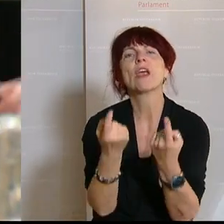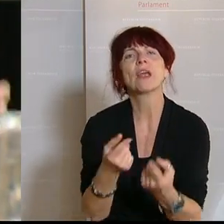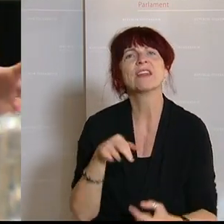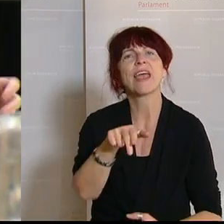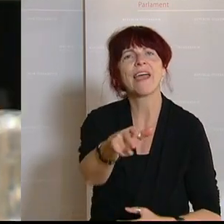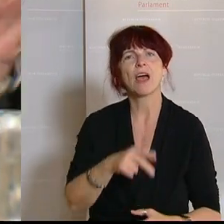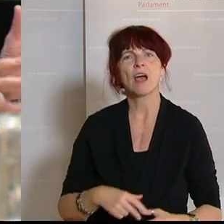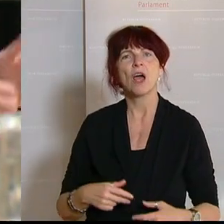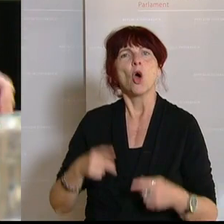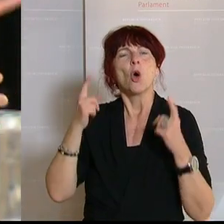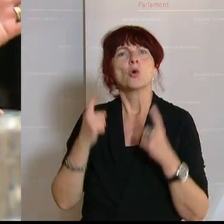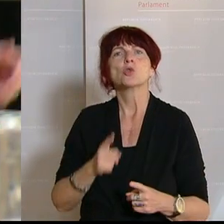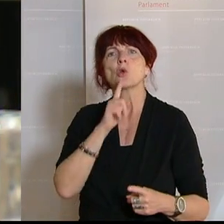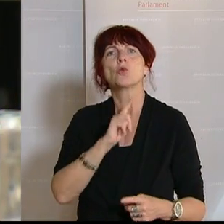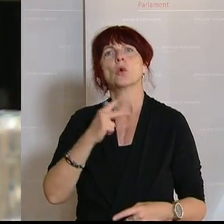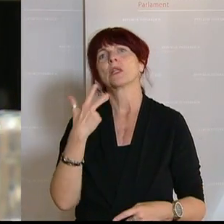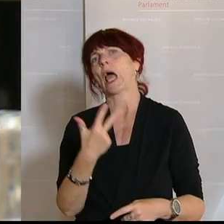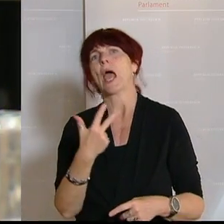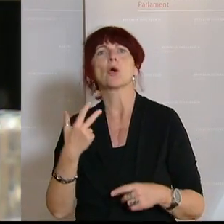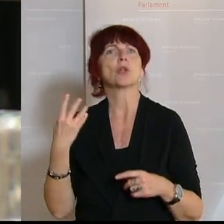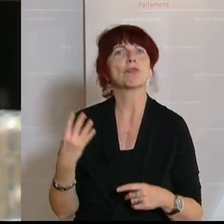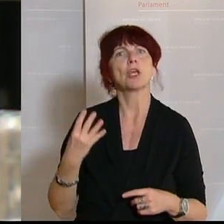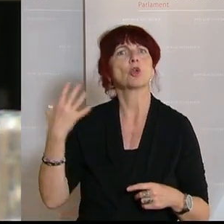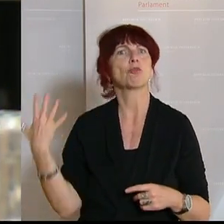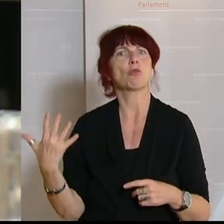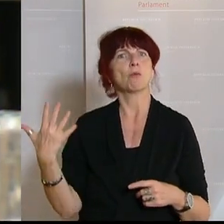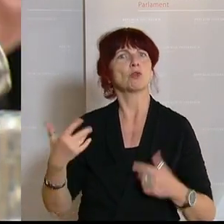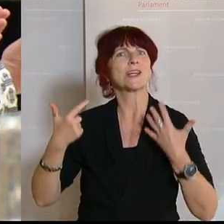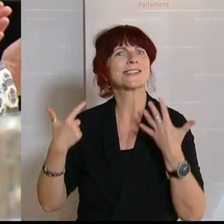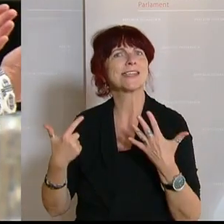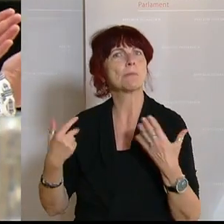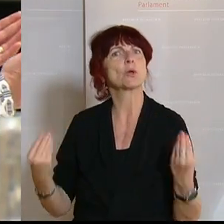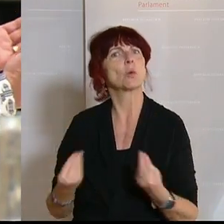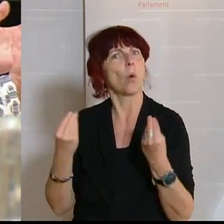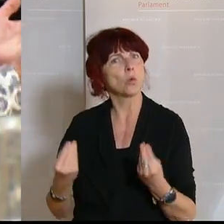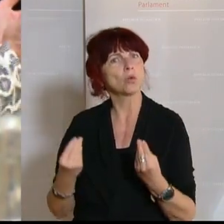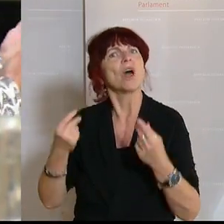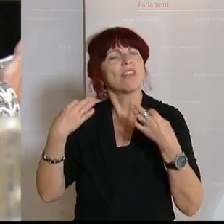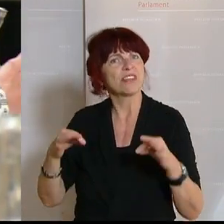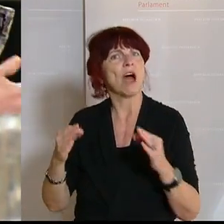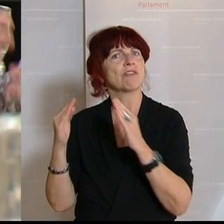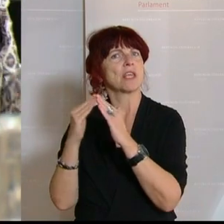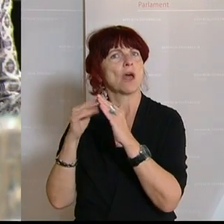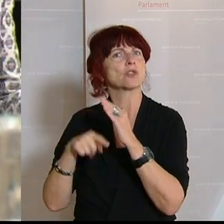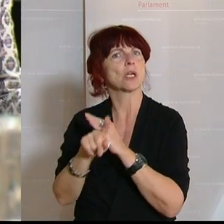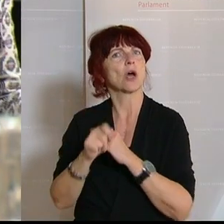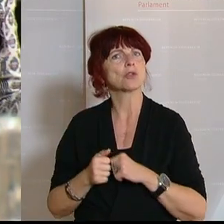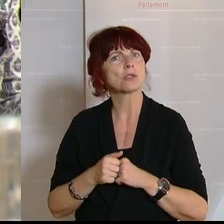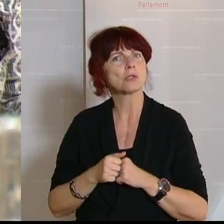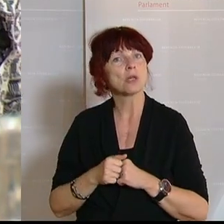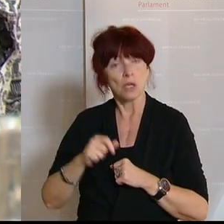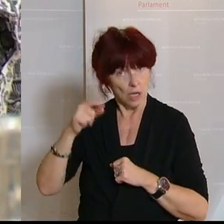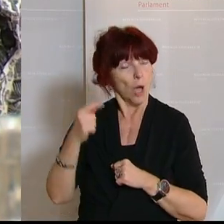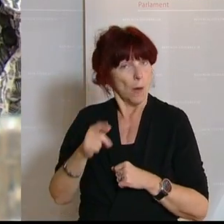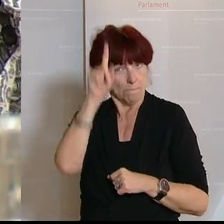drei oder vier oder fünf oder sieben Gründe, das Haus zu verlassen. Ich bin verwirrt, weil, wissen Sie, weiß die Polizei, dass es Ersuchen waren und